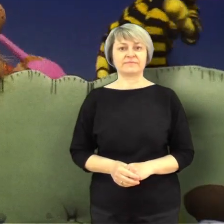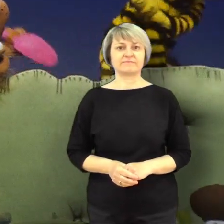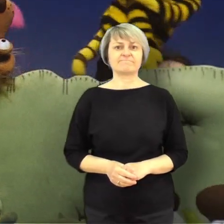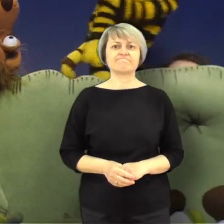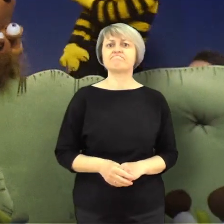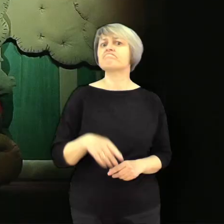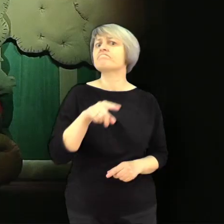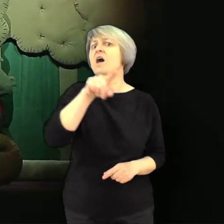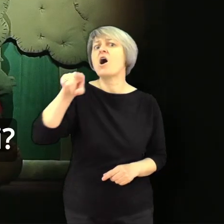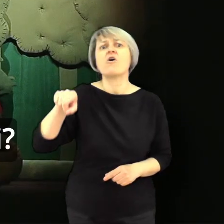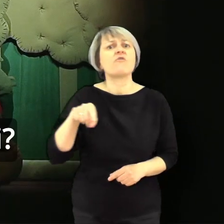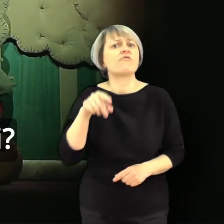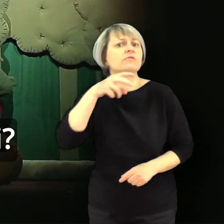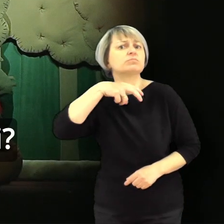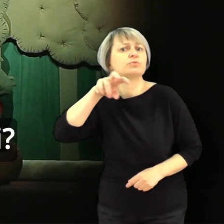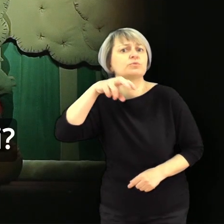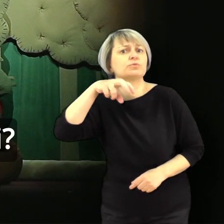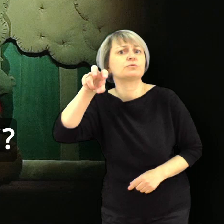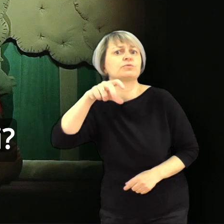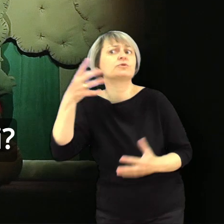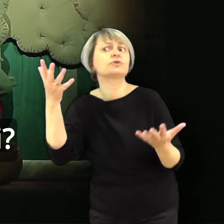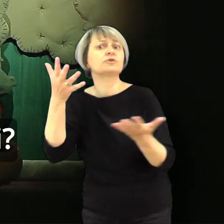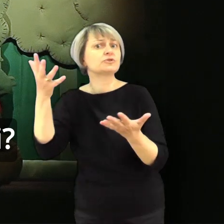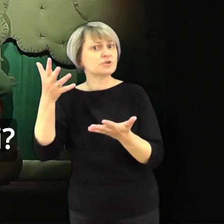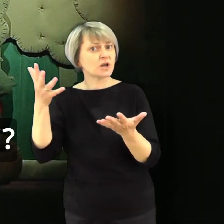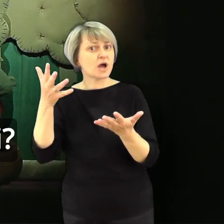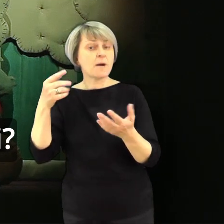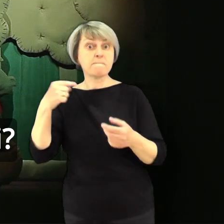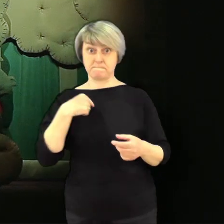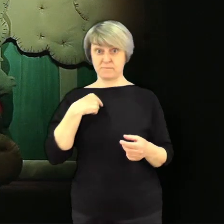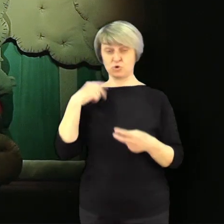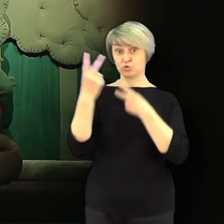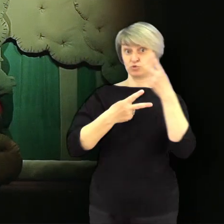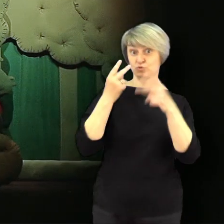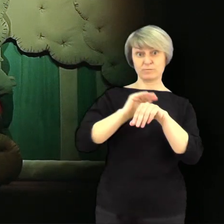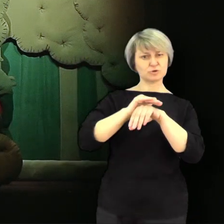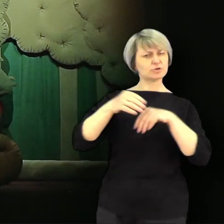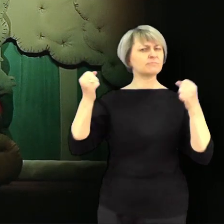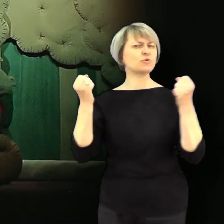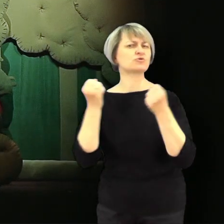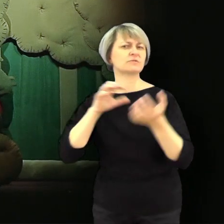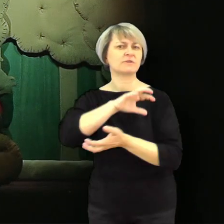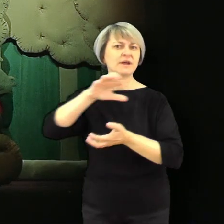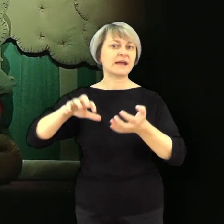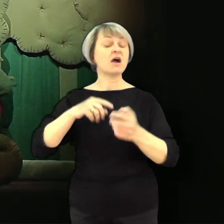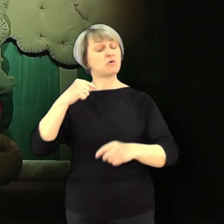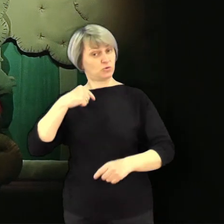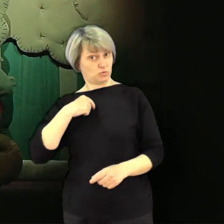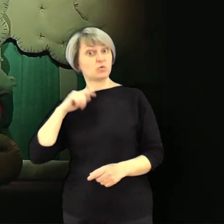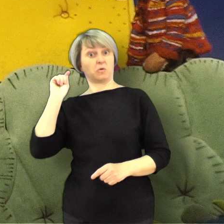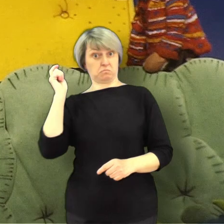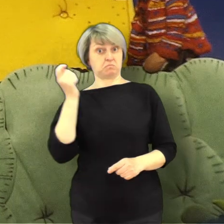Pieniądze, I dokąd to? Podążacie mój... Szukamy szczęścia największego na ziemi O